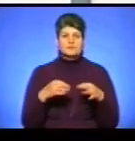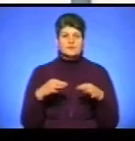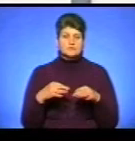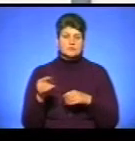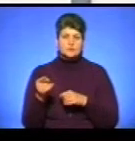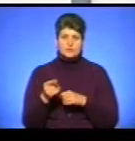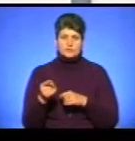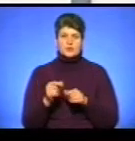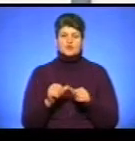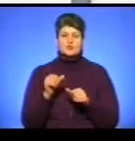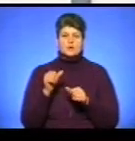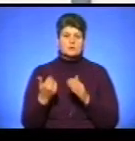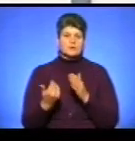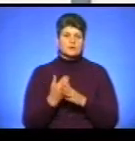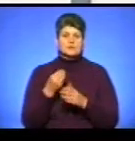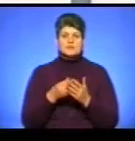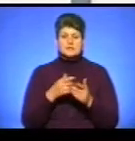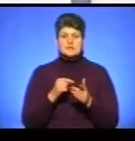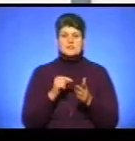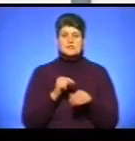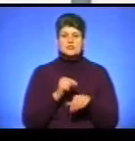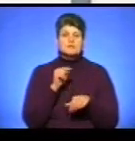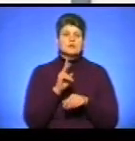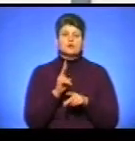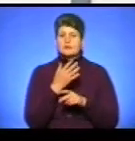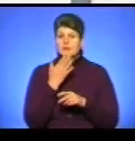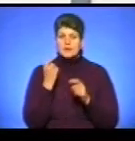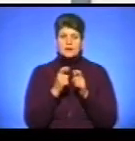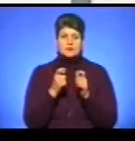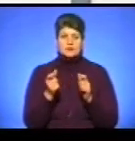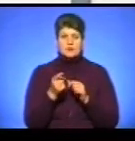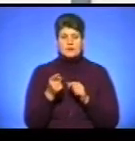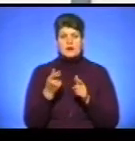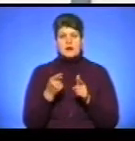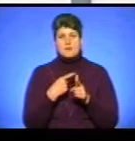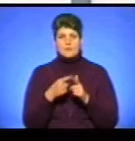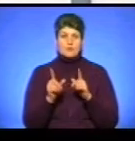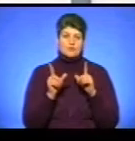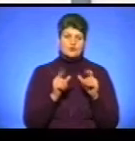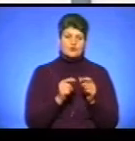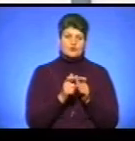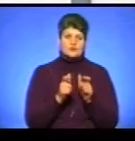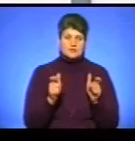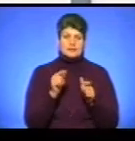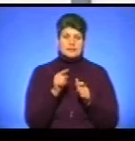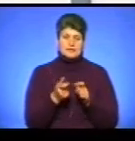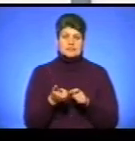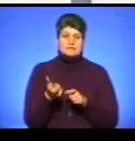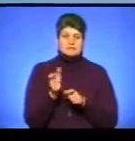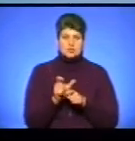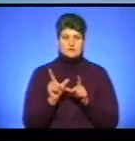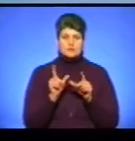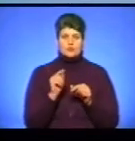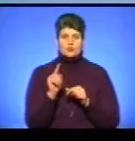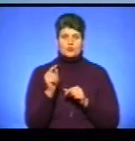Зокрема, новий тариф зачепить лише тих, хто не має карти тернополянина або проїзного квитка. Для них вартість проїзду збільшиться на 1 гривню.